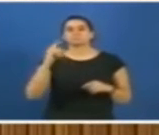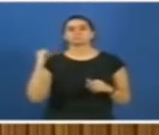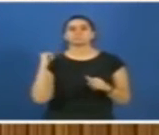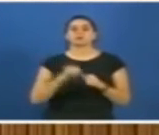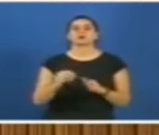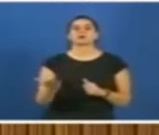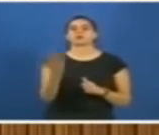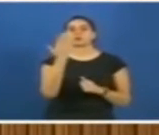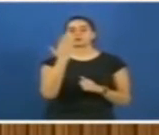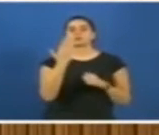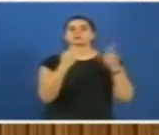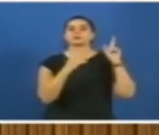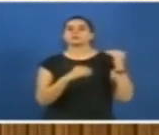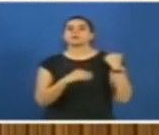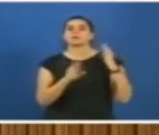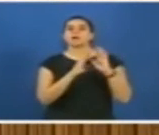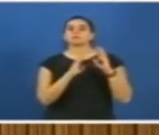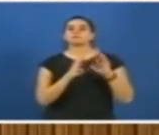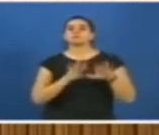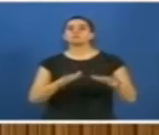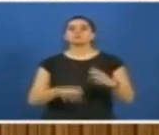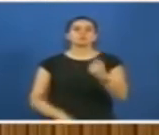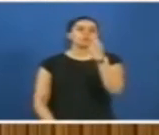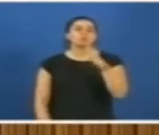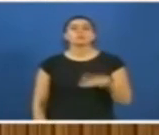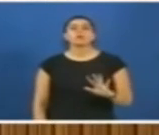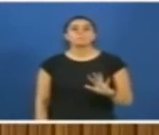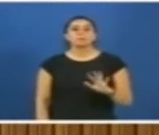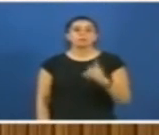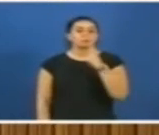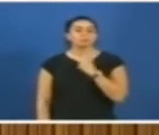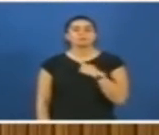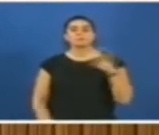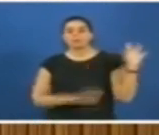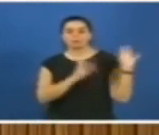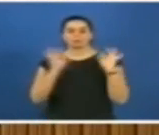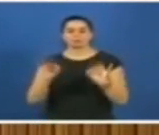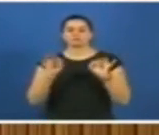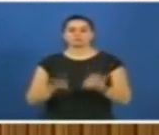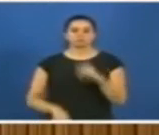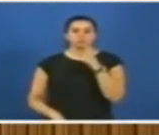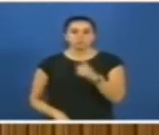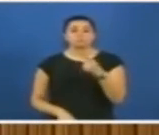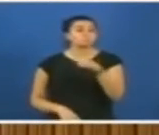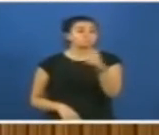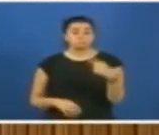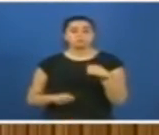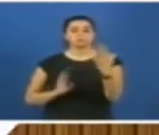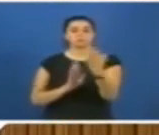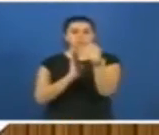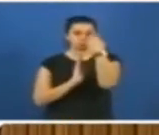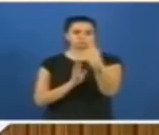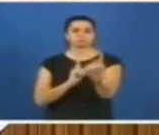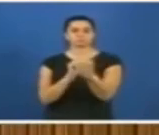yeni kapı ruhunu bozuyorsun demesin arkadaşlar. Demesin. Diyen varsa gelsin önüme ve yüzüme